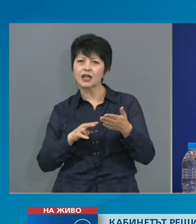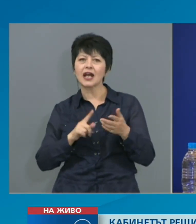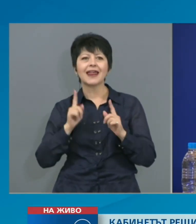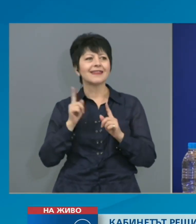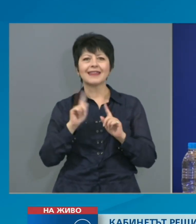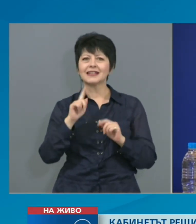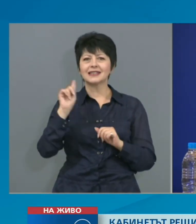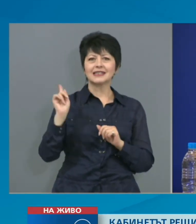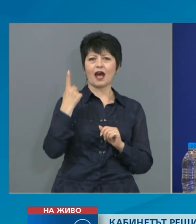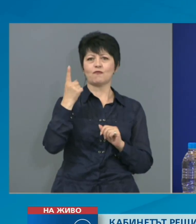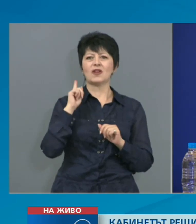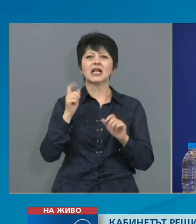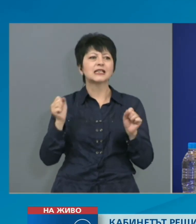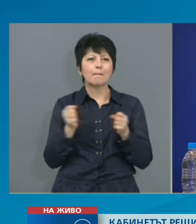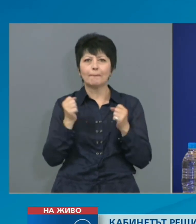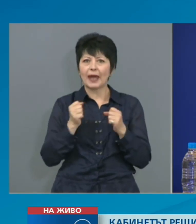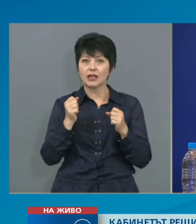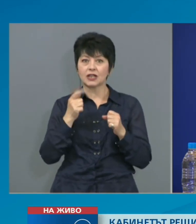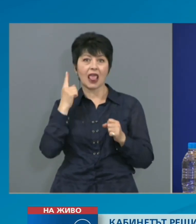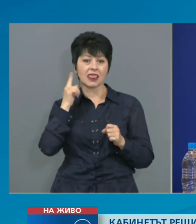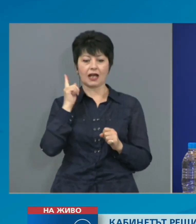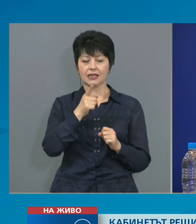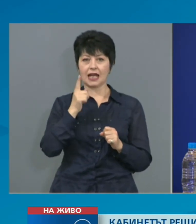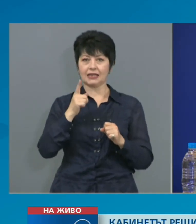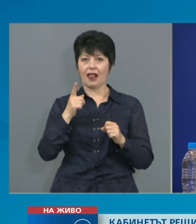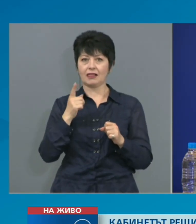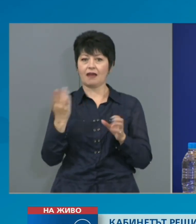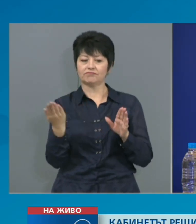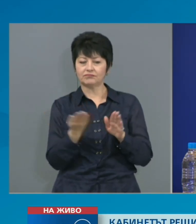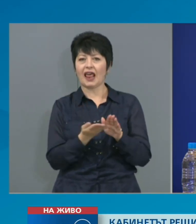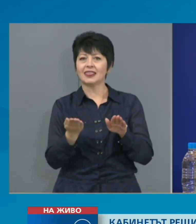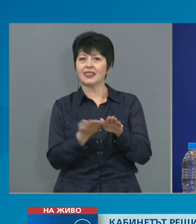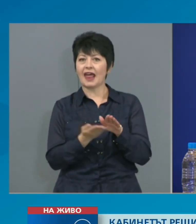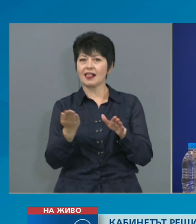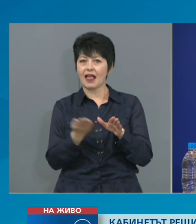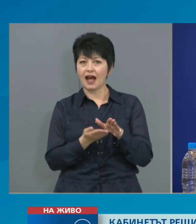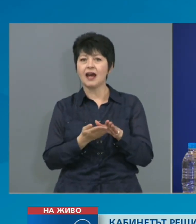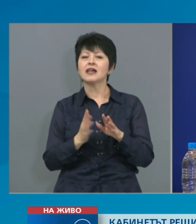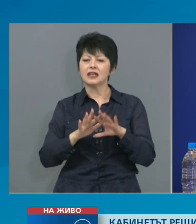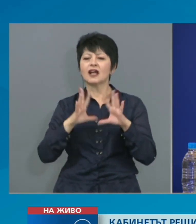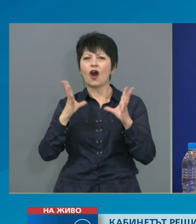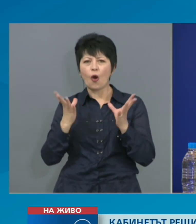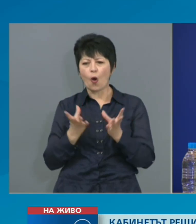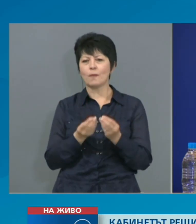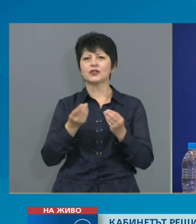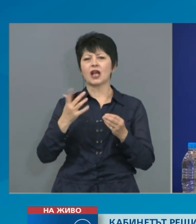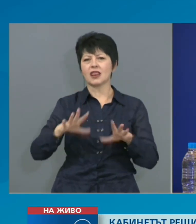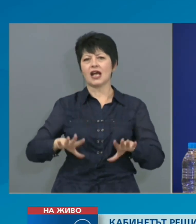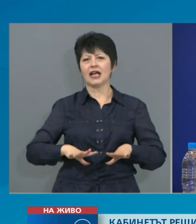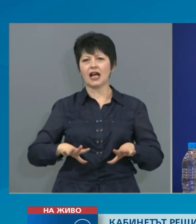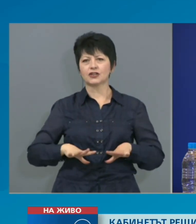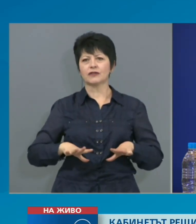спешни наказателни дела, но и на общите производства в гражданското